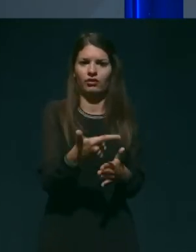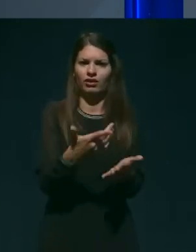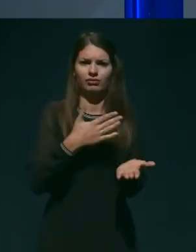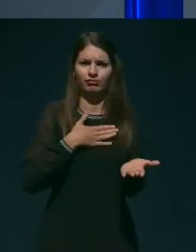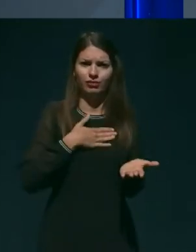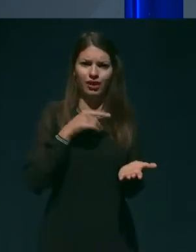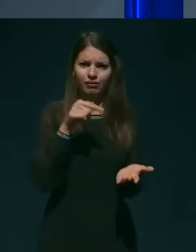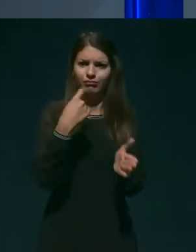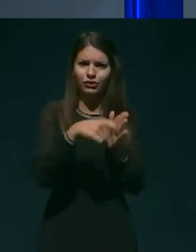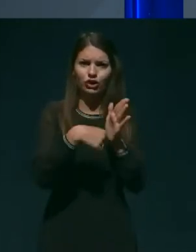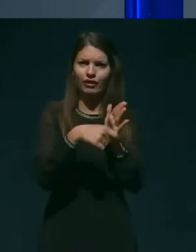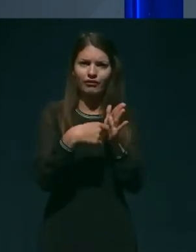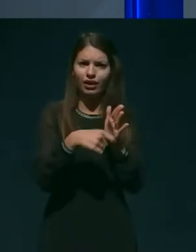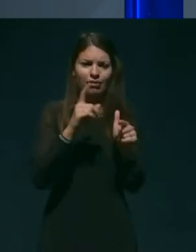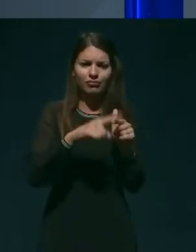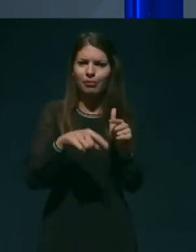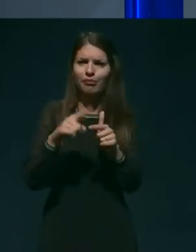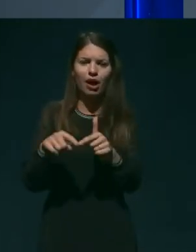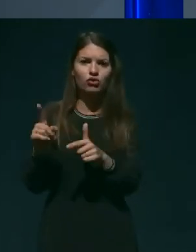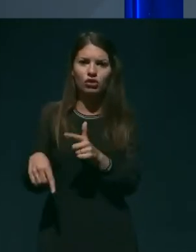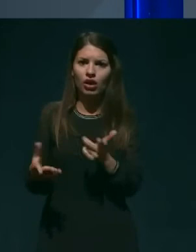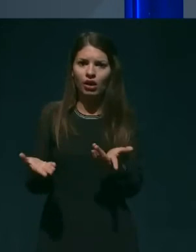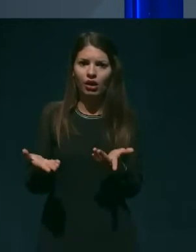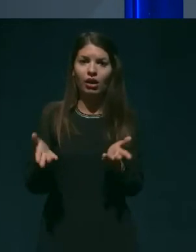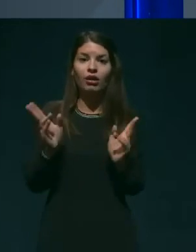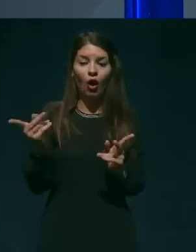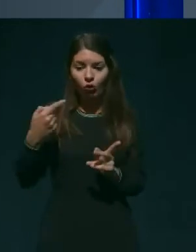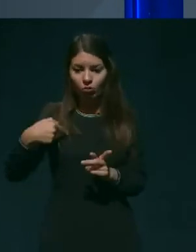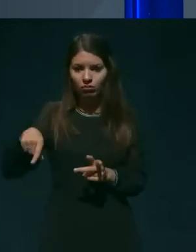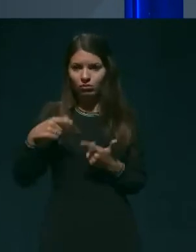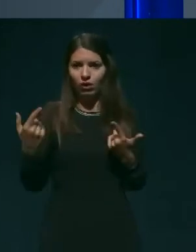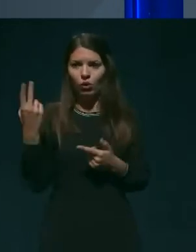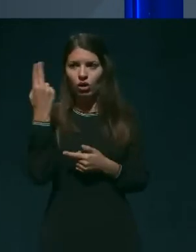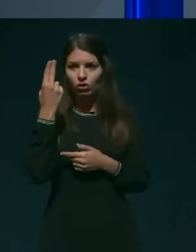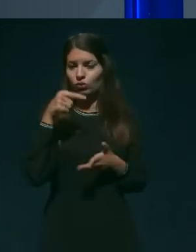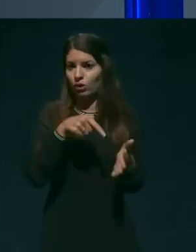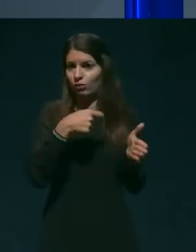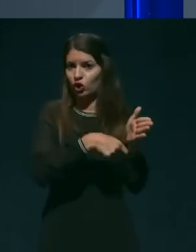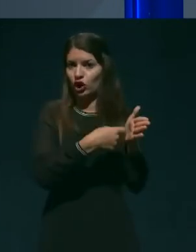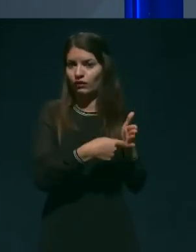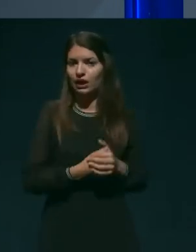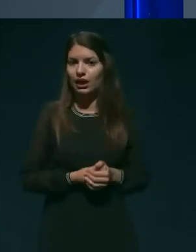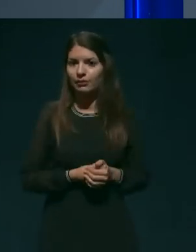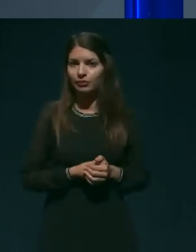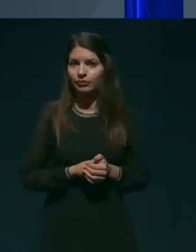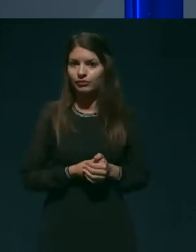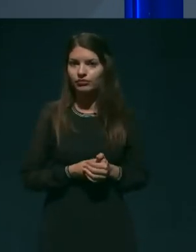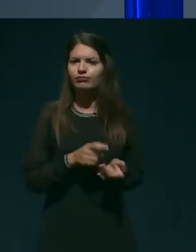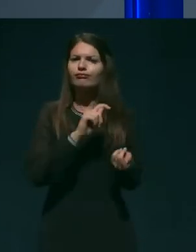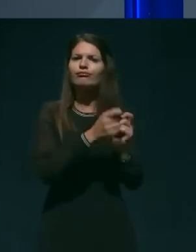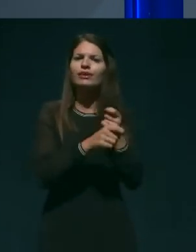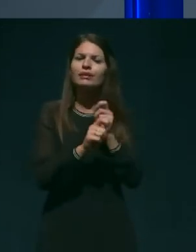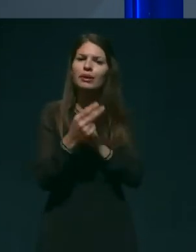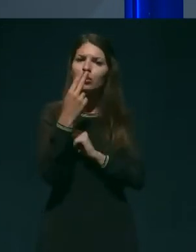številke bile napačne in kako naj si jih razlagamo? Spremembe v številkah so bile, ker določene